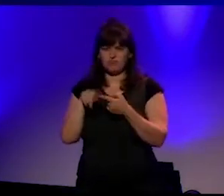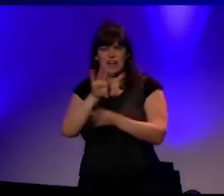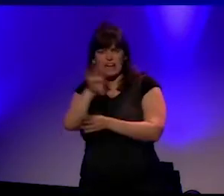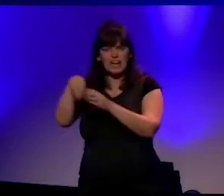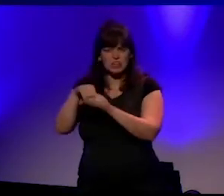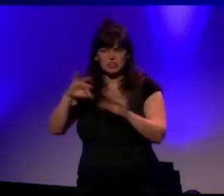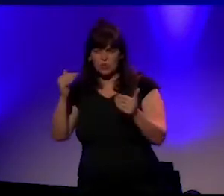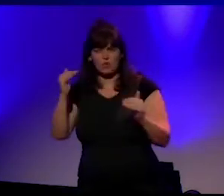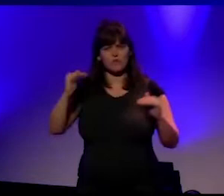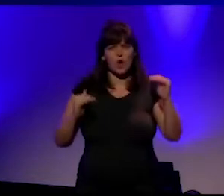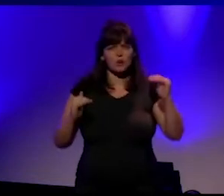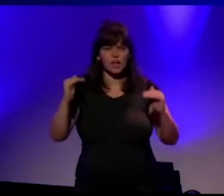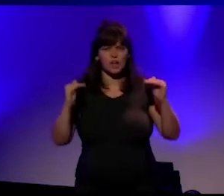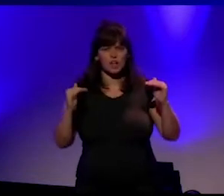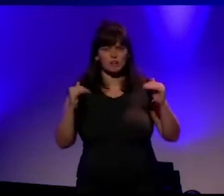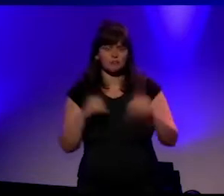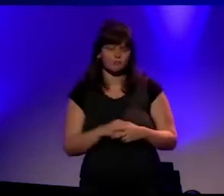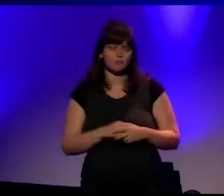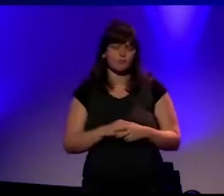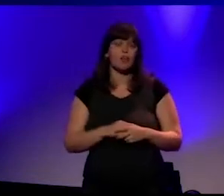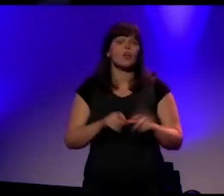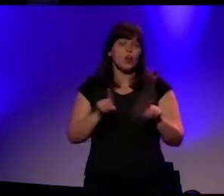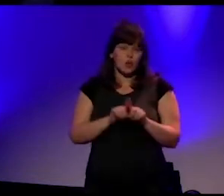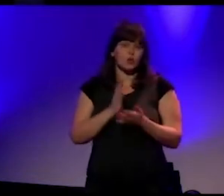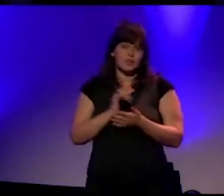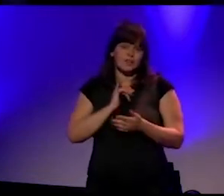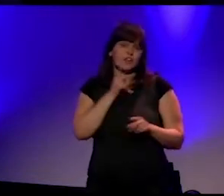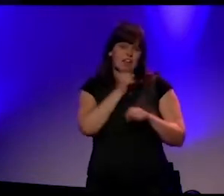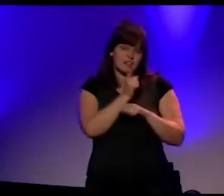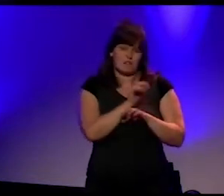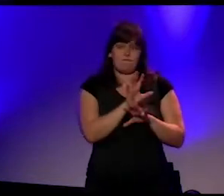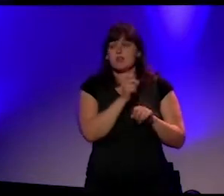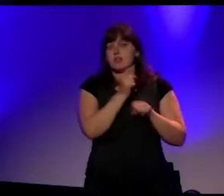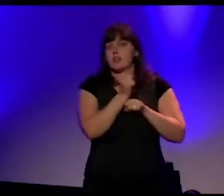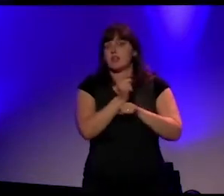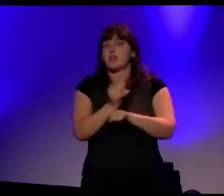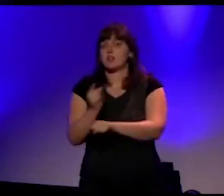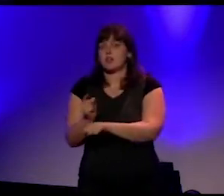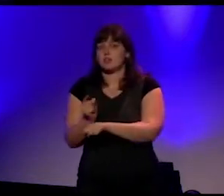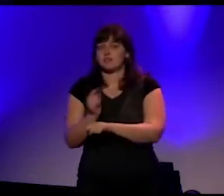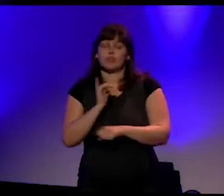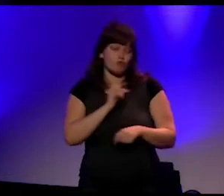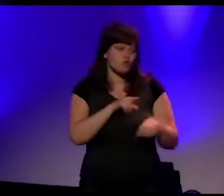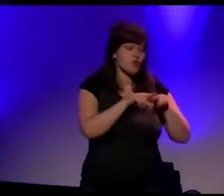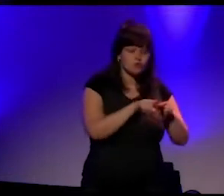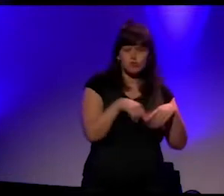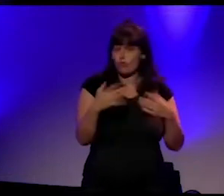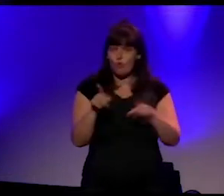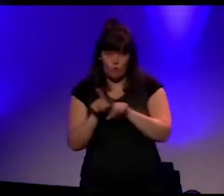En er zijn kritieken geuit. Er zijn veel kritieken geuit. Terechte en onterechte.